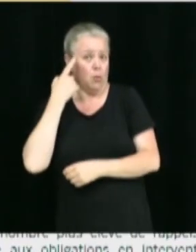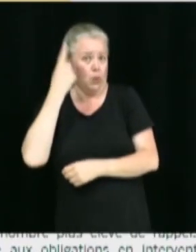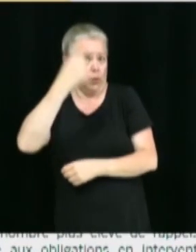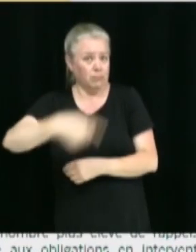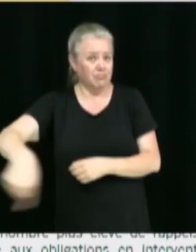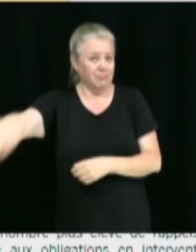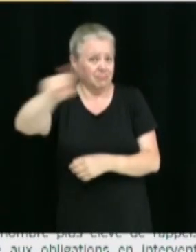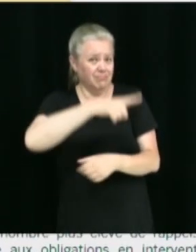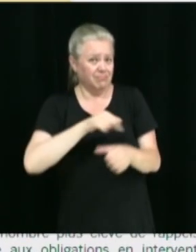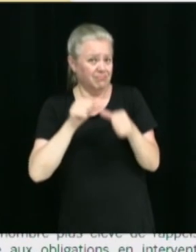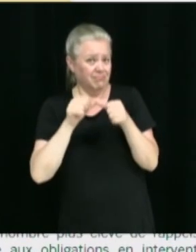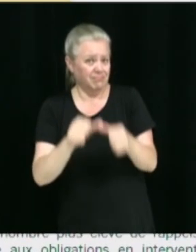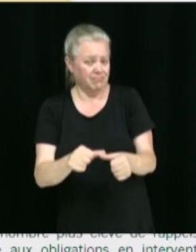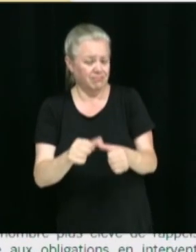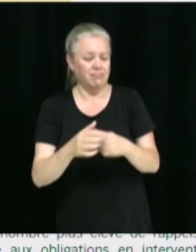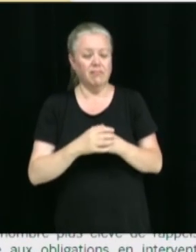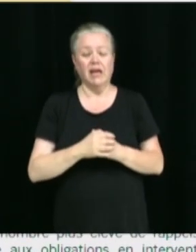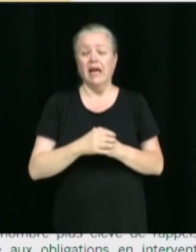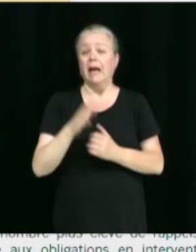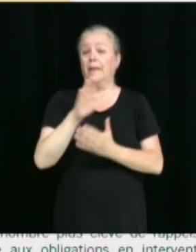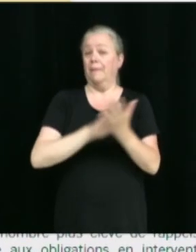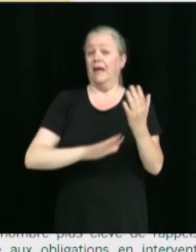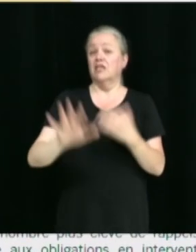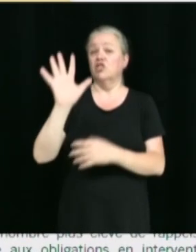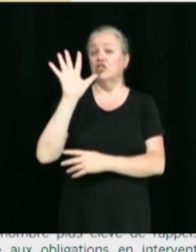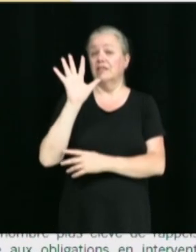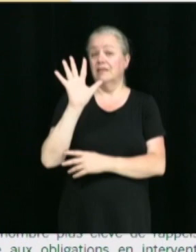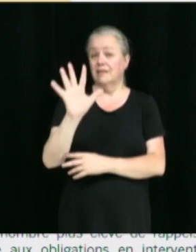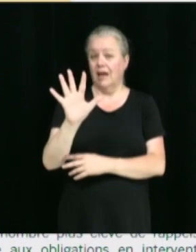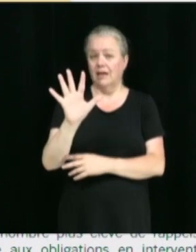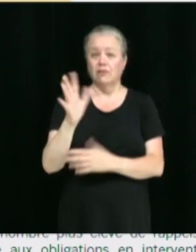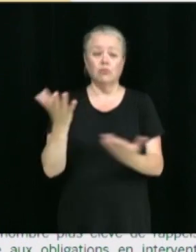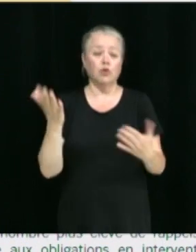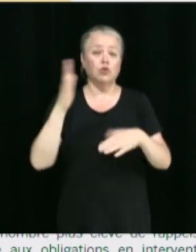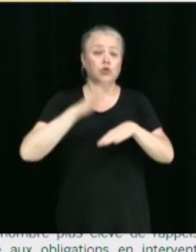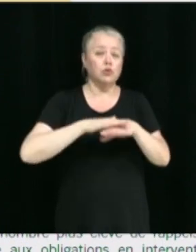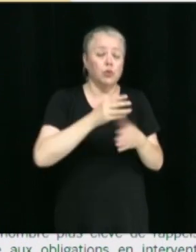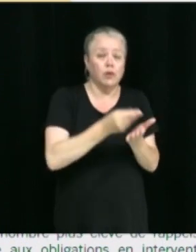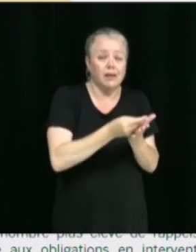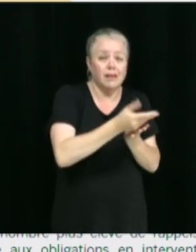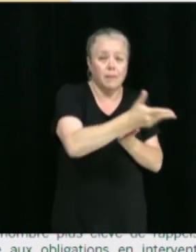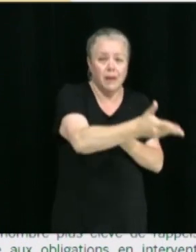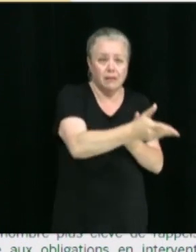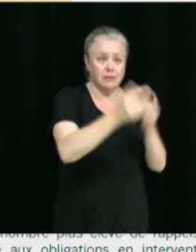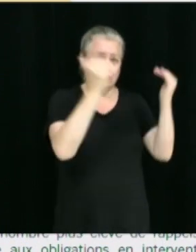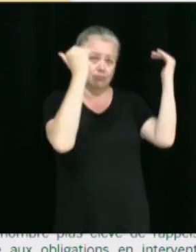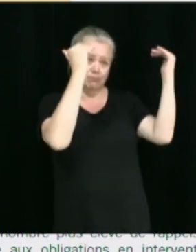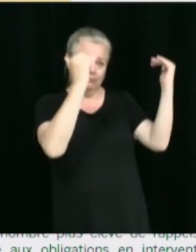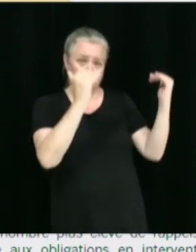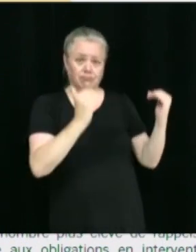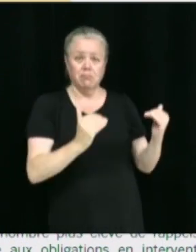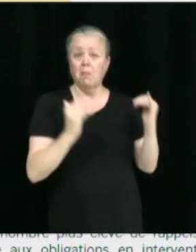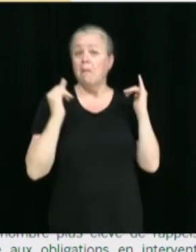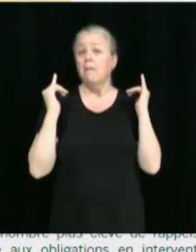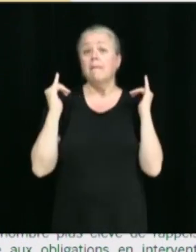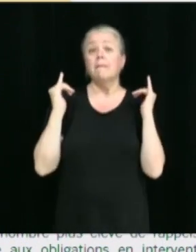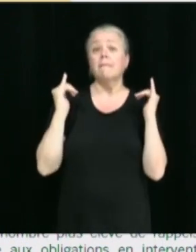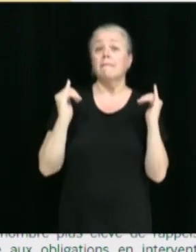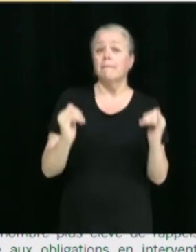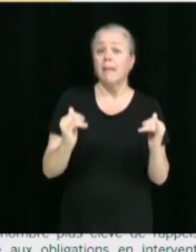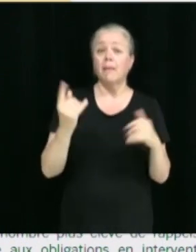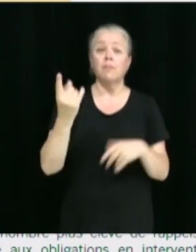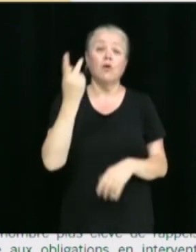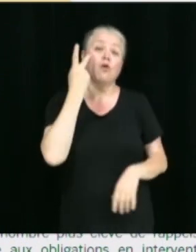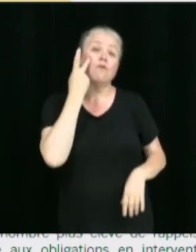5, on voit dans cette diapositive-là l'ensemble des charges. Donc, vous pouvez voir, encore une fois, sous le même principe, les